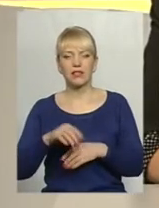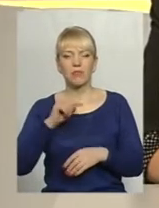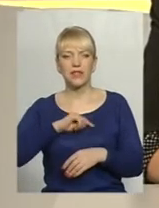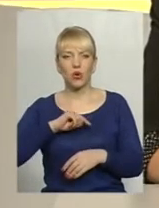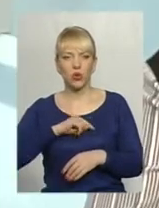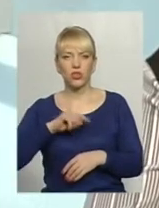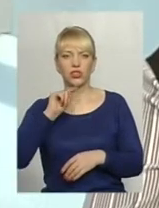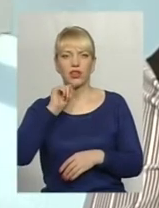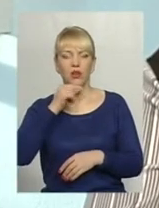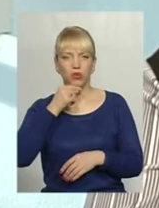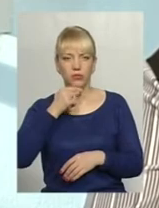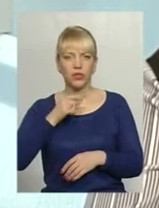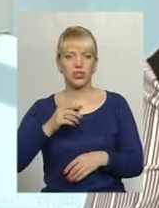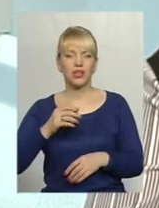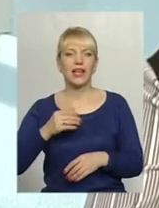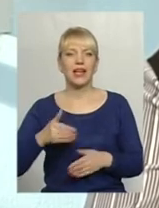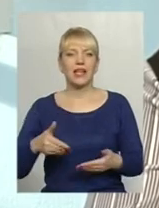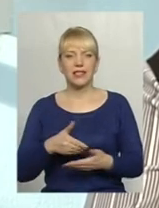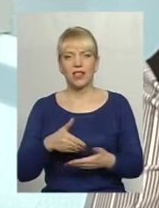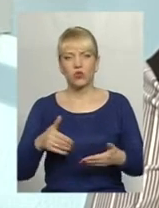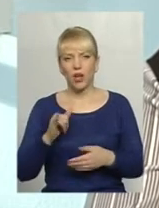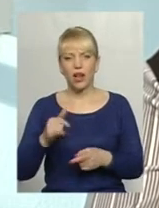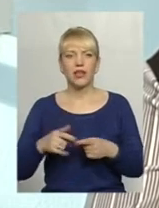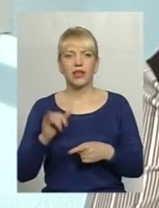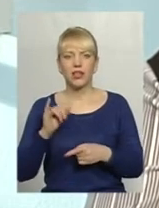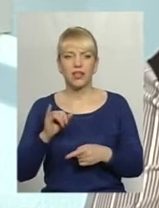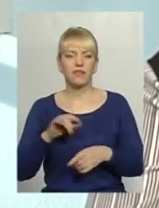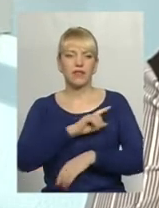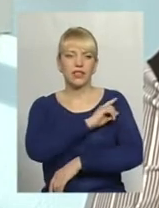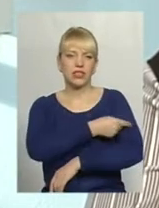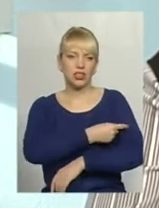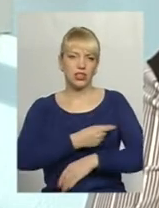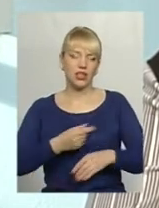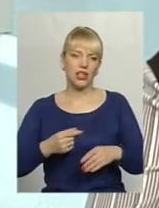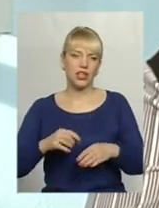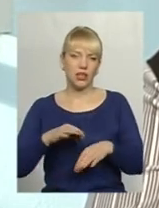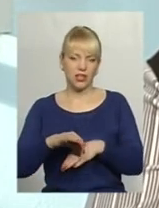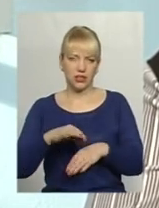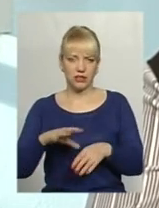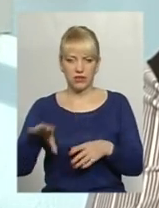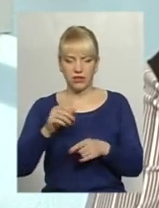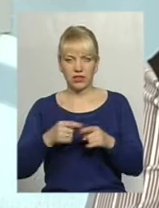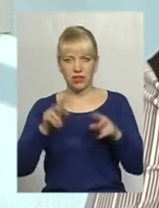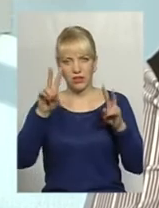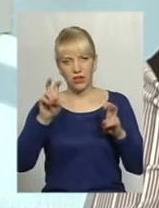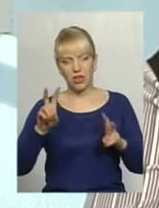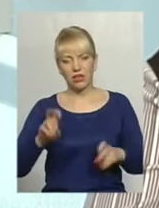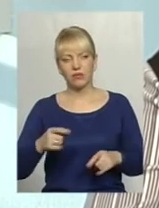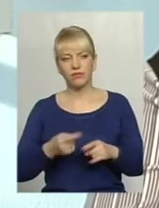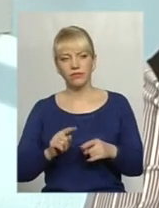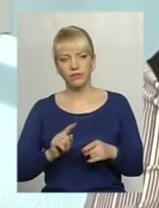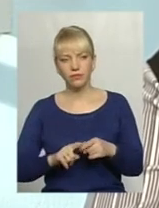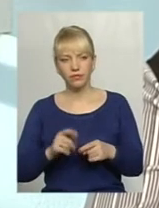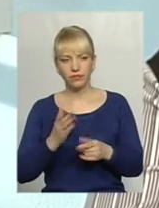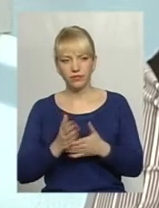економічне, сексуальне і фізичне насильство. Всі ці, відповідно до нас, це і